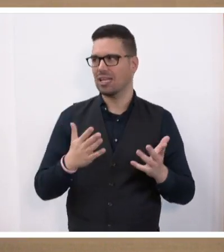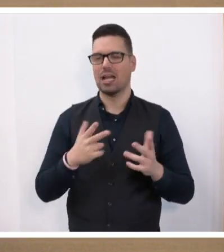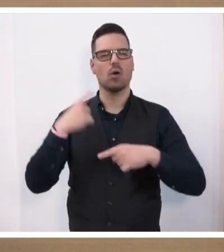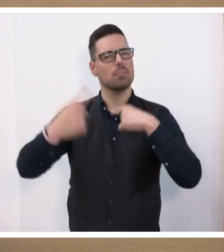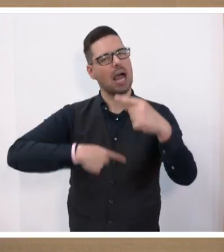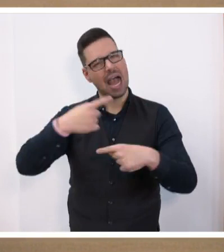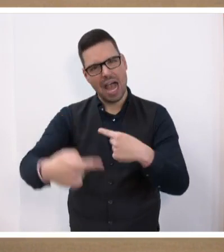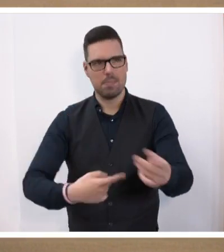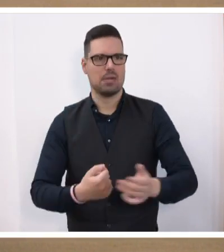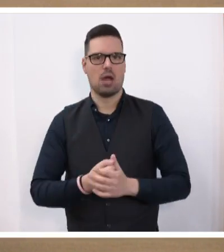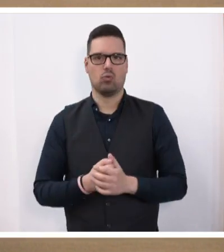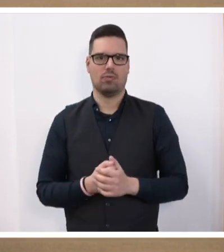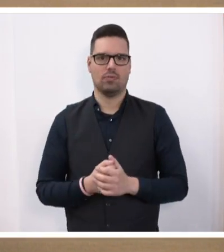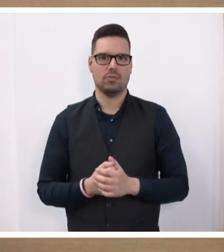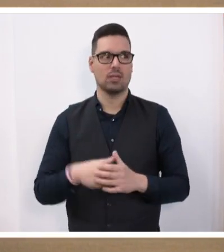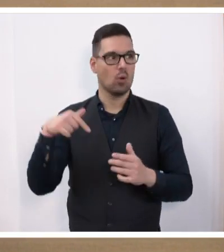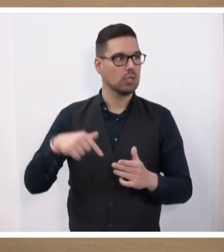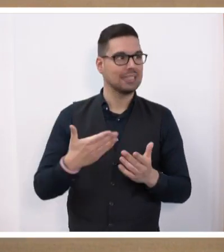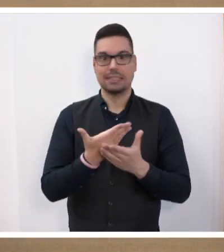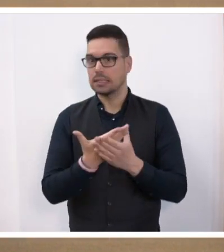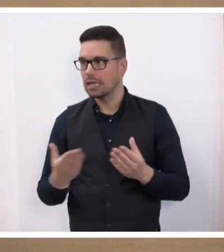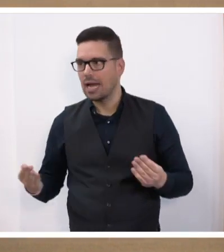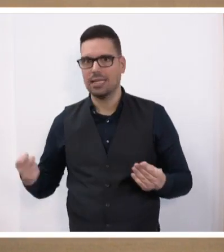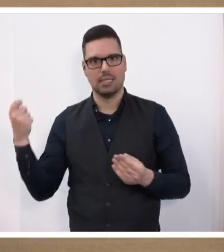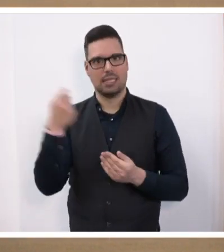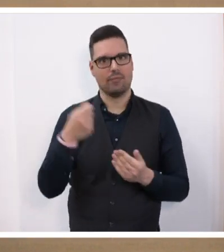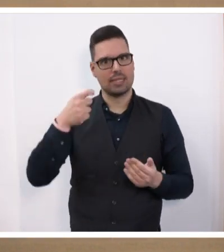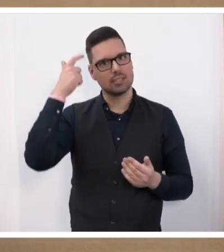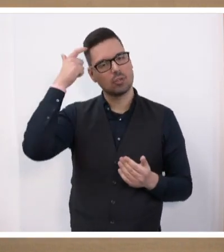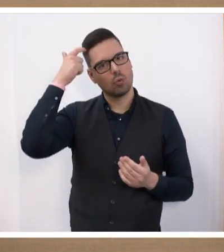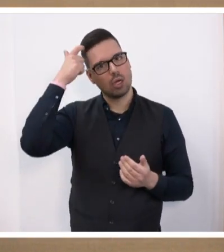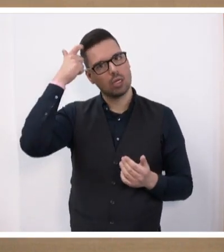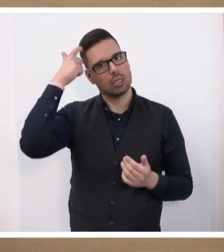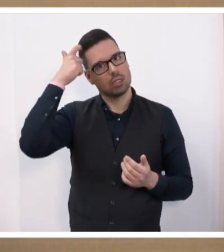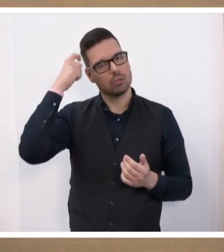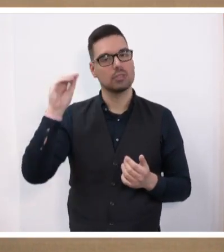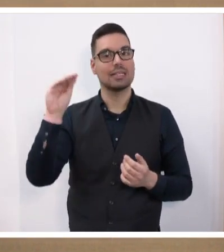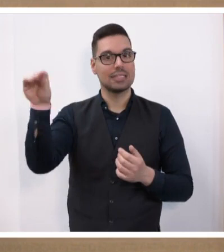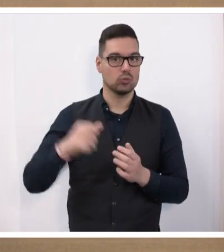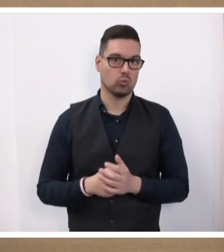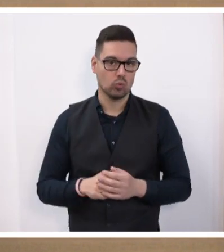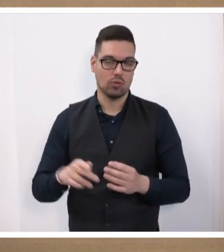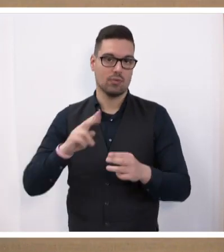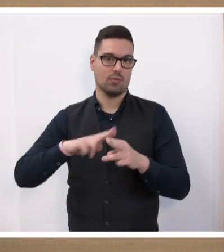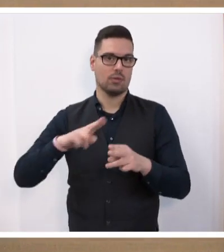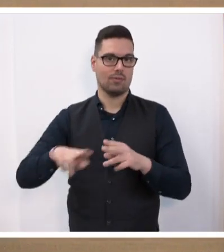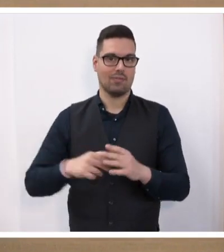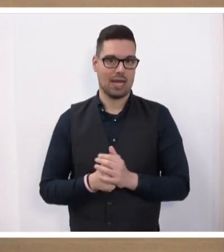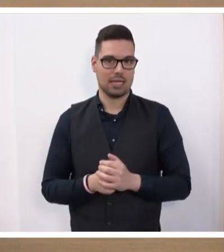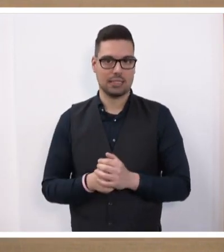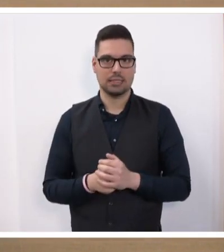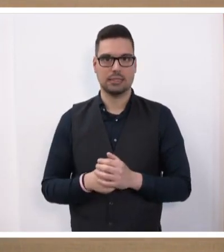Ablauf haben eben dazu geführt, dass heute kein Investor präsentiert werden konnte und dass die Zukunft des Werkes nach wie vor höchst